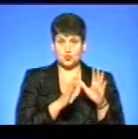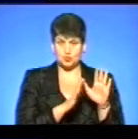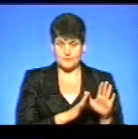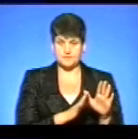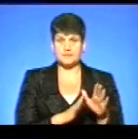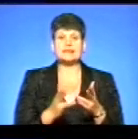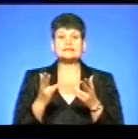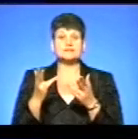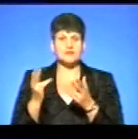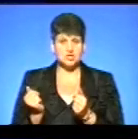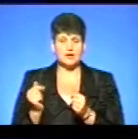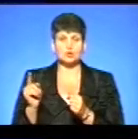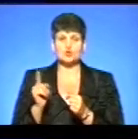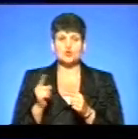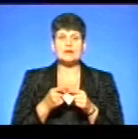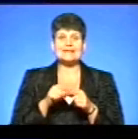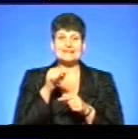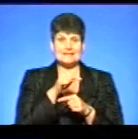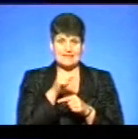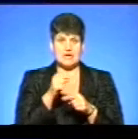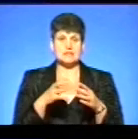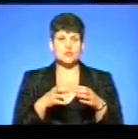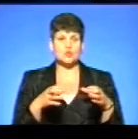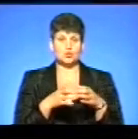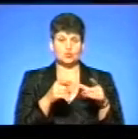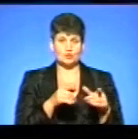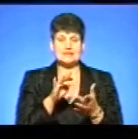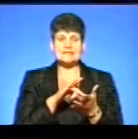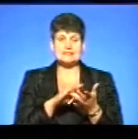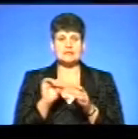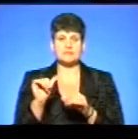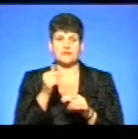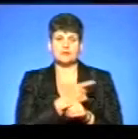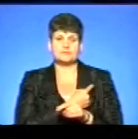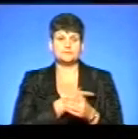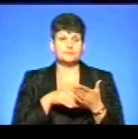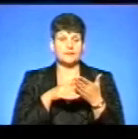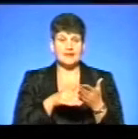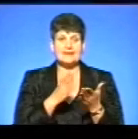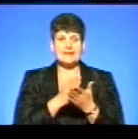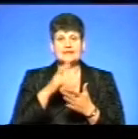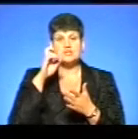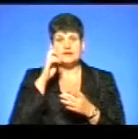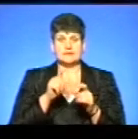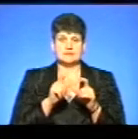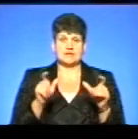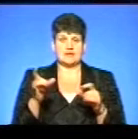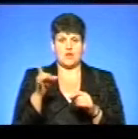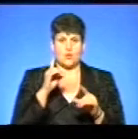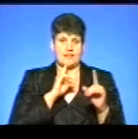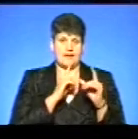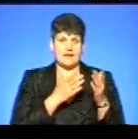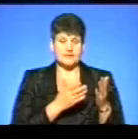Звичайно, що ця структура, центр первинної медико-санітарної допомоги, є комунальним законом районних рад.